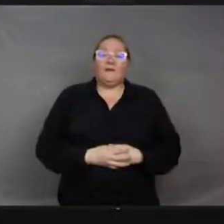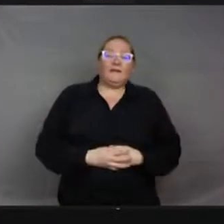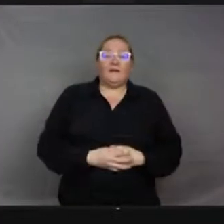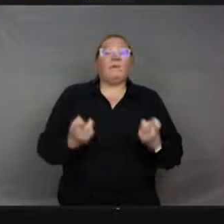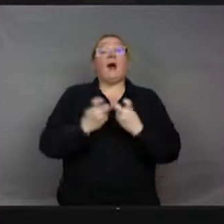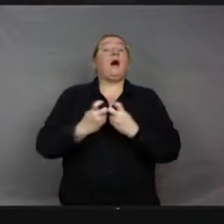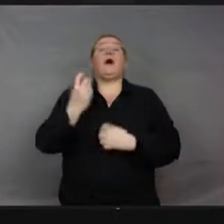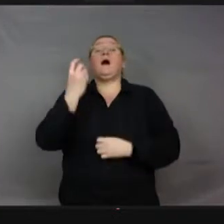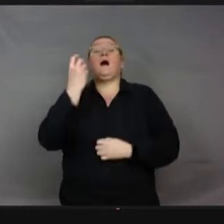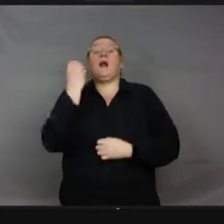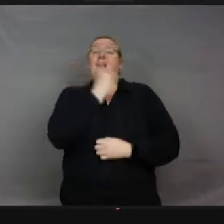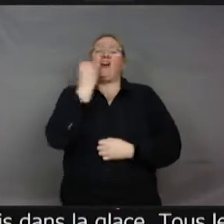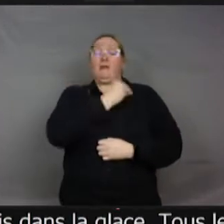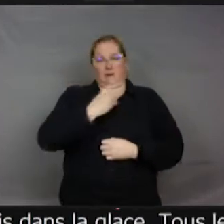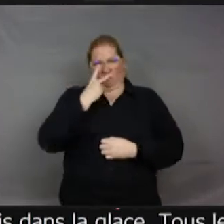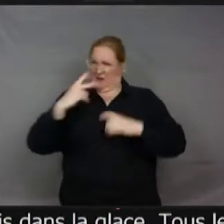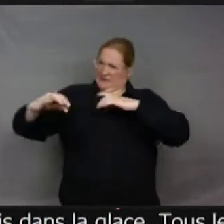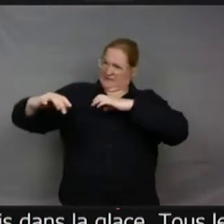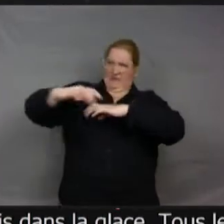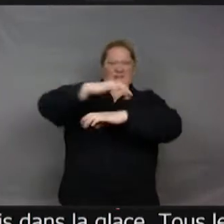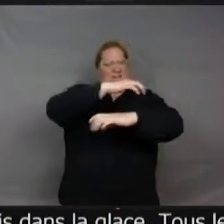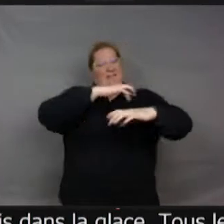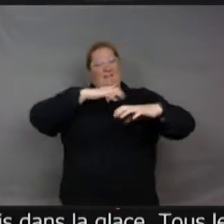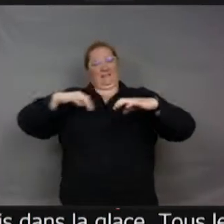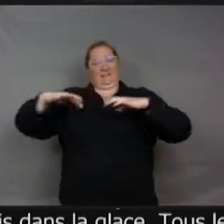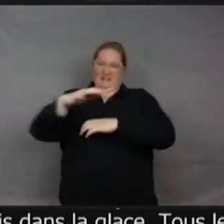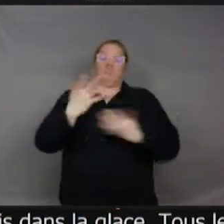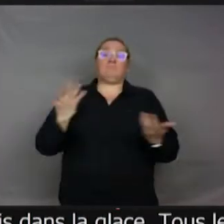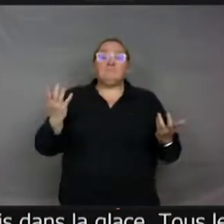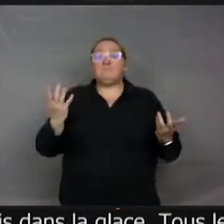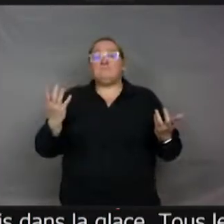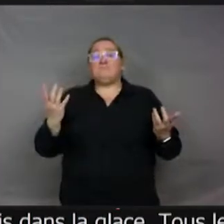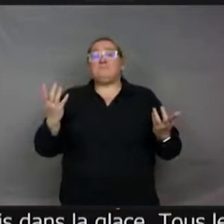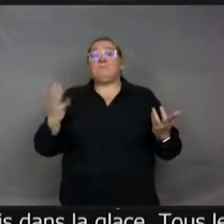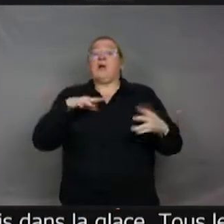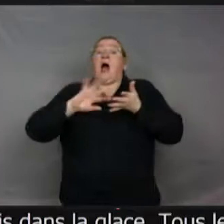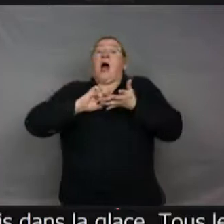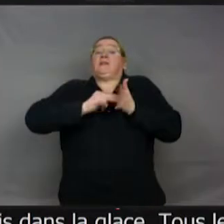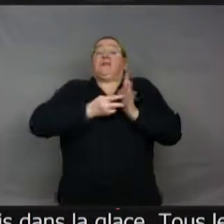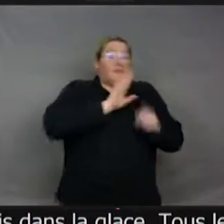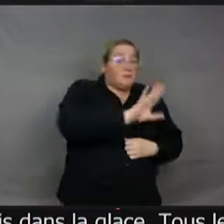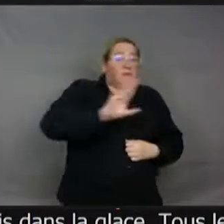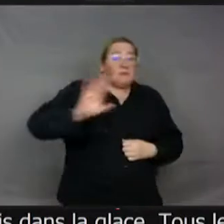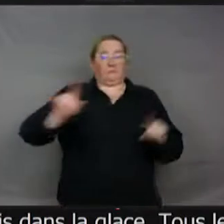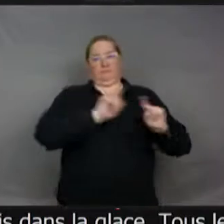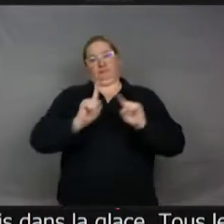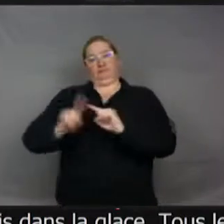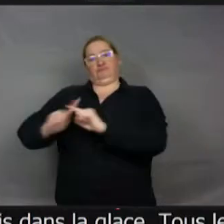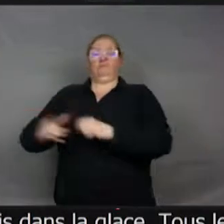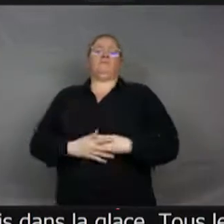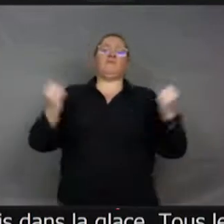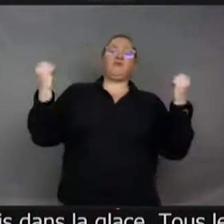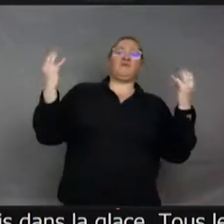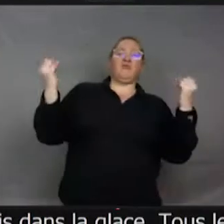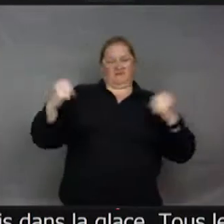sont autour de nous l'hiver, mais ils ont... Il y a différentes techniques qui sont apparues au cours de l'évolution. Ils essayent plutôt de l'éviter.